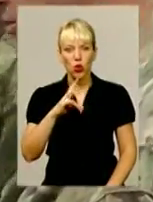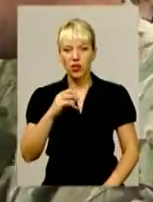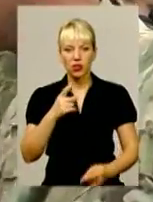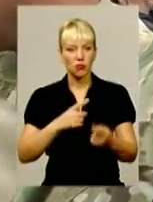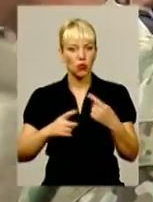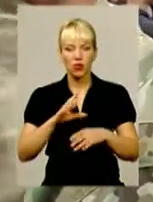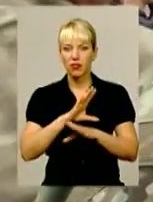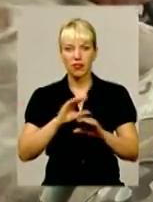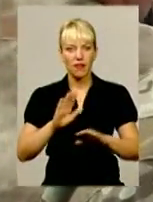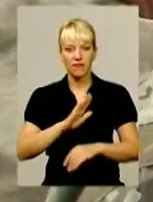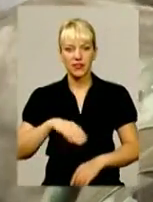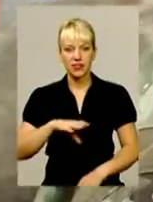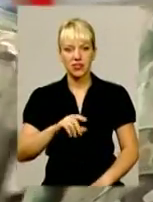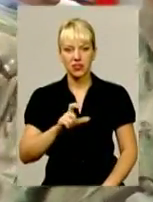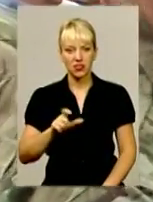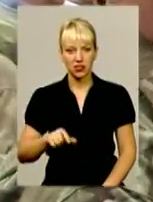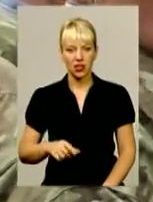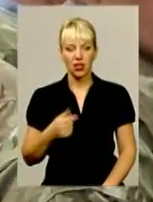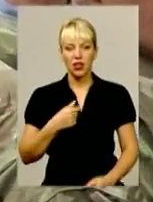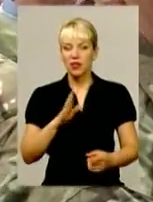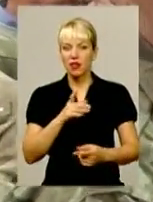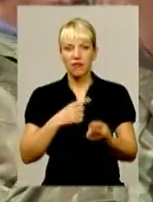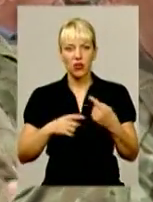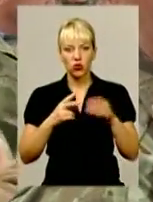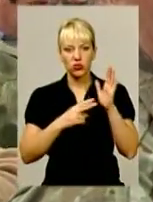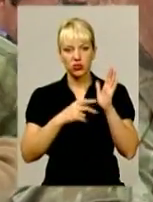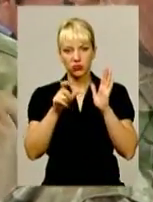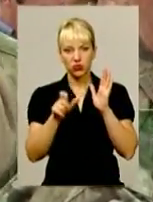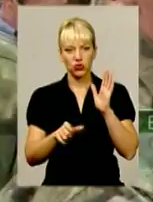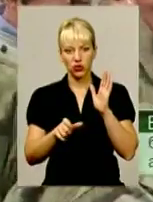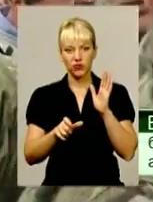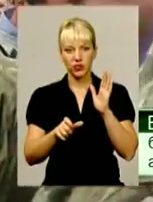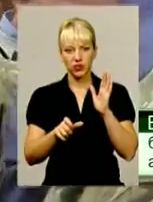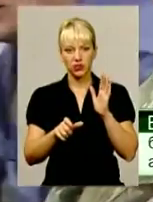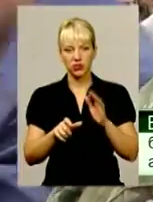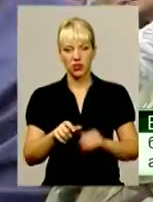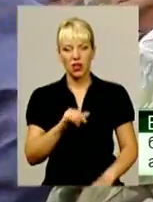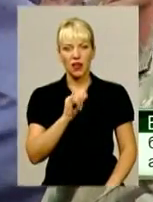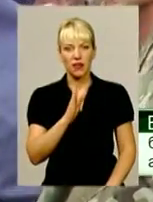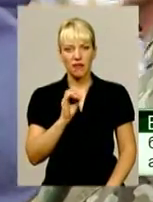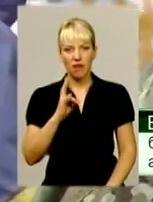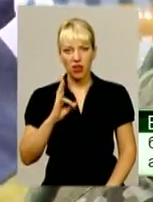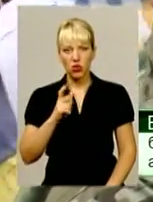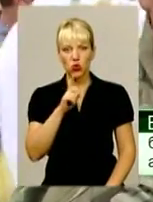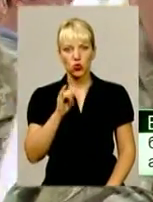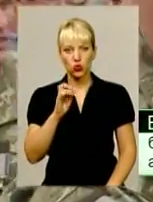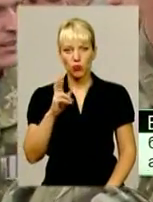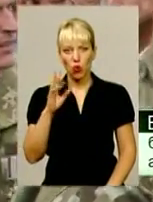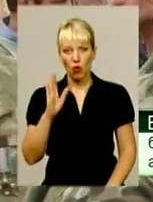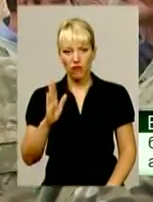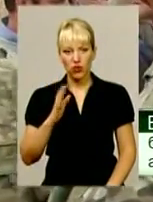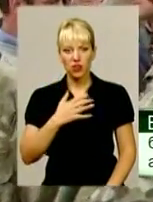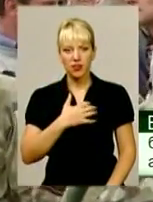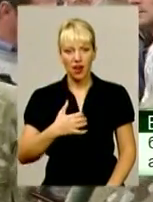Не повернулися з нашої роти семеро чоловік. От Іван Зубков з Деражній,